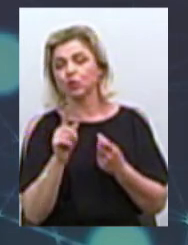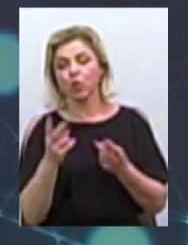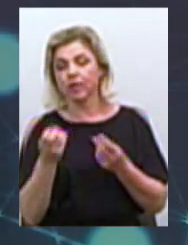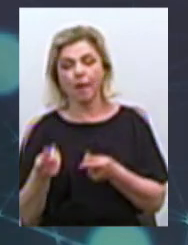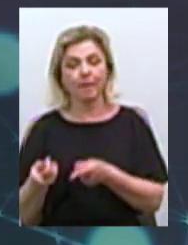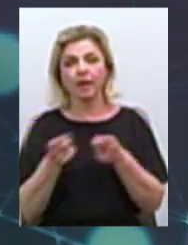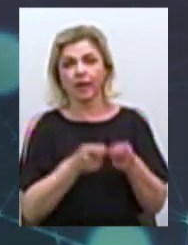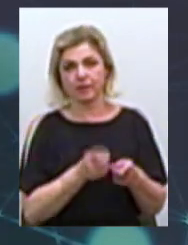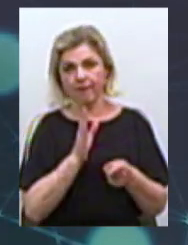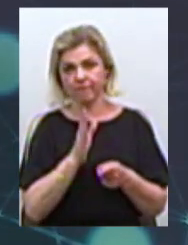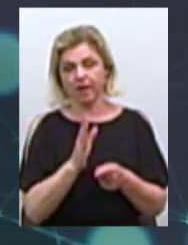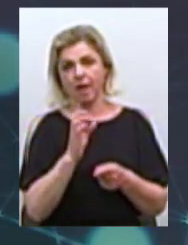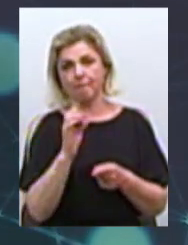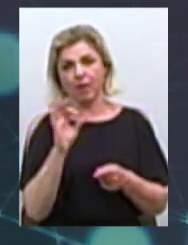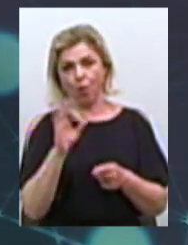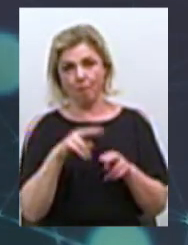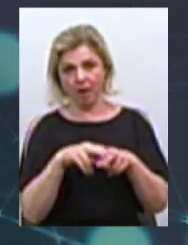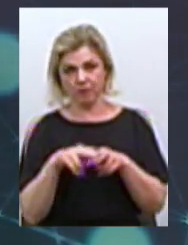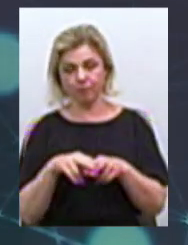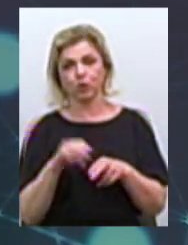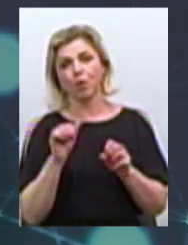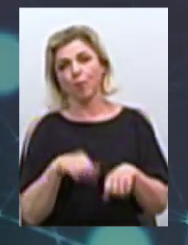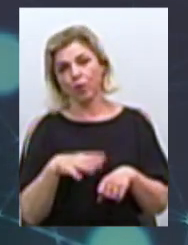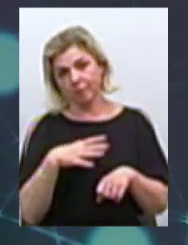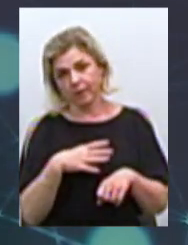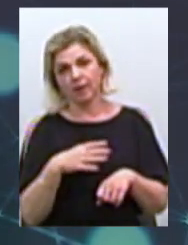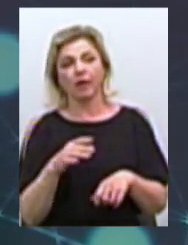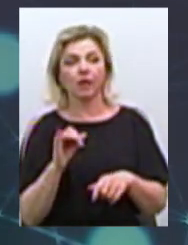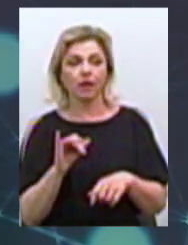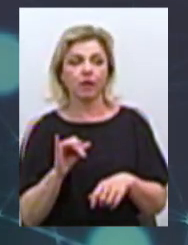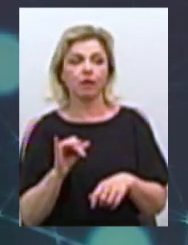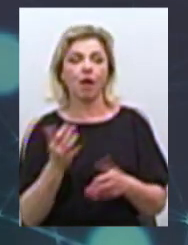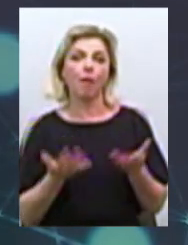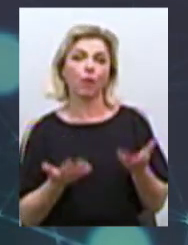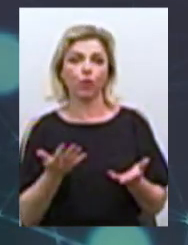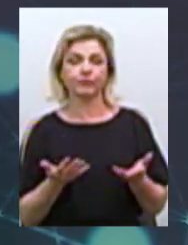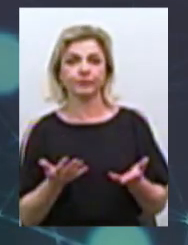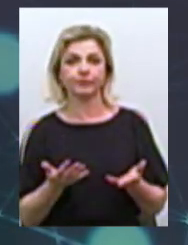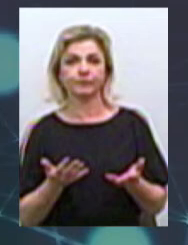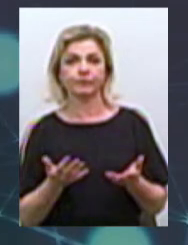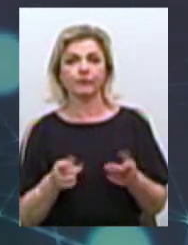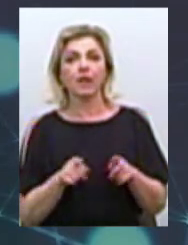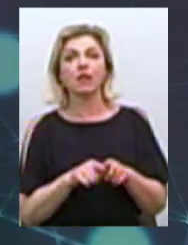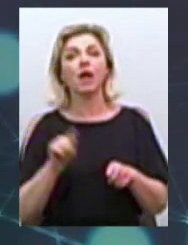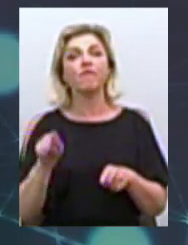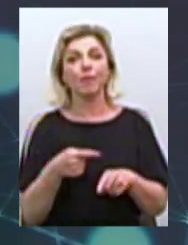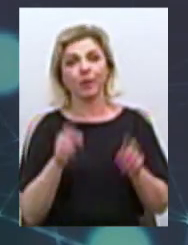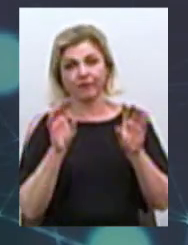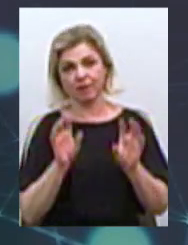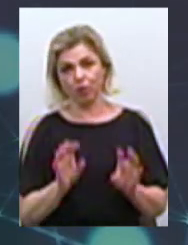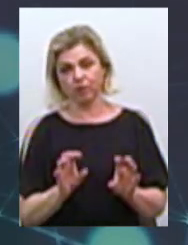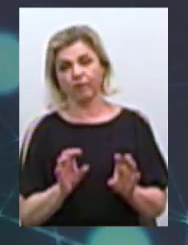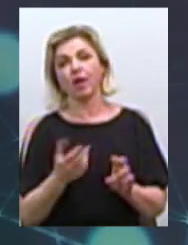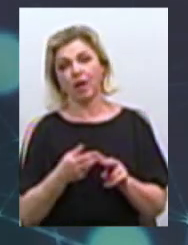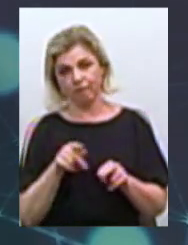який був отриманий раніше, мабуть. Або такі вимоги чинного законодавства,